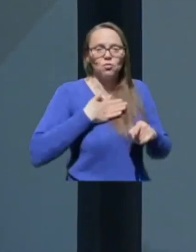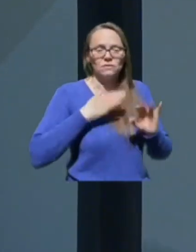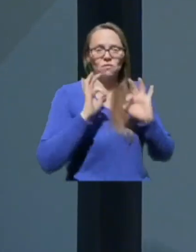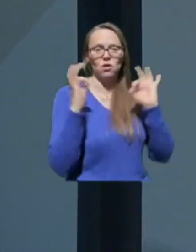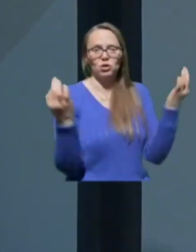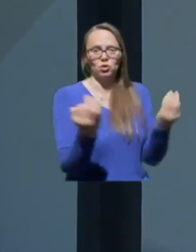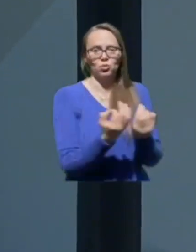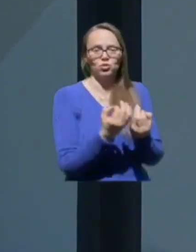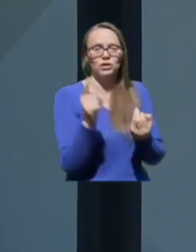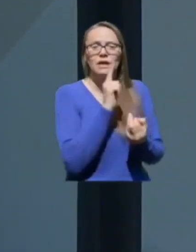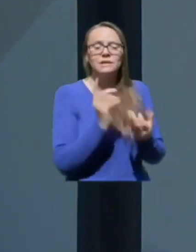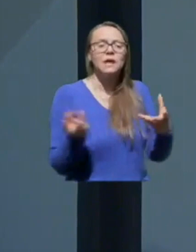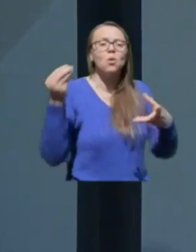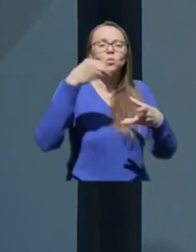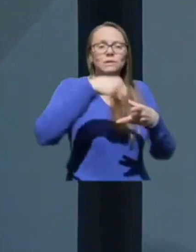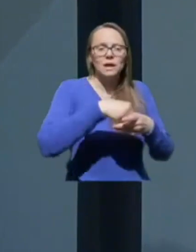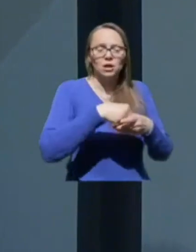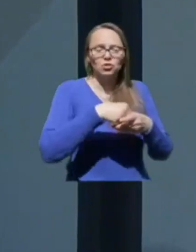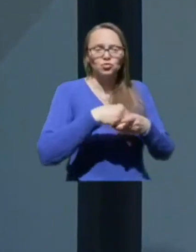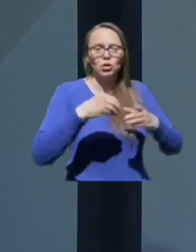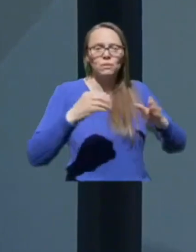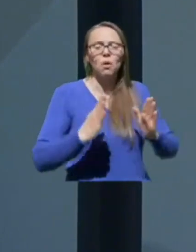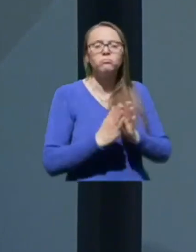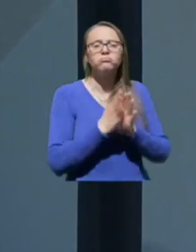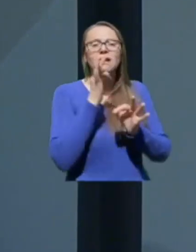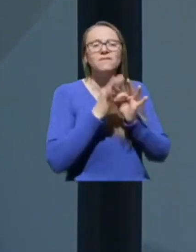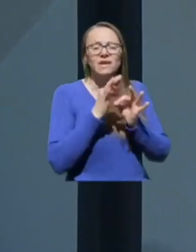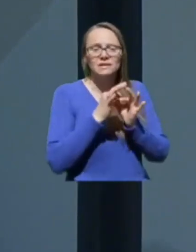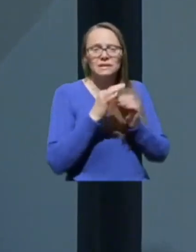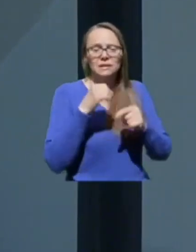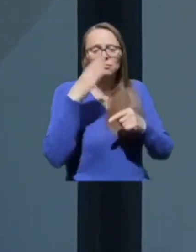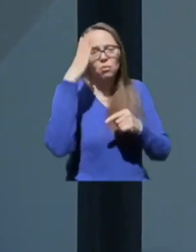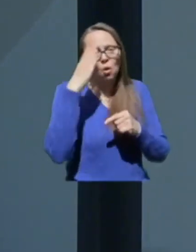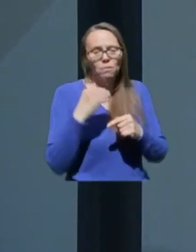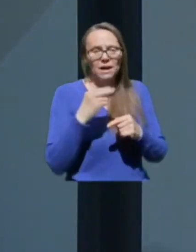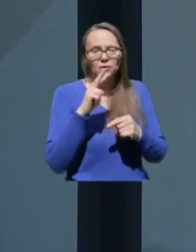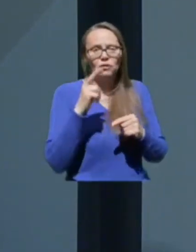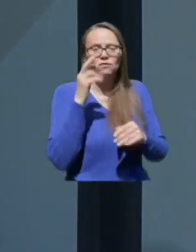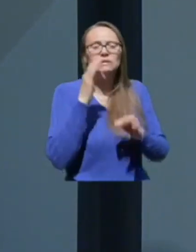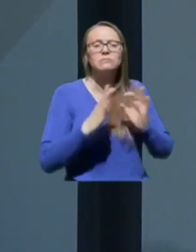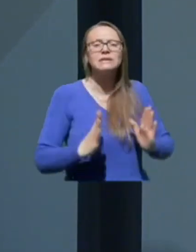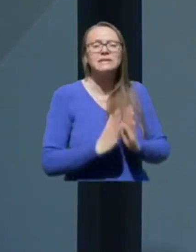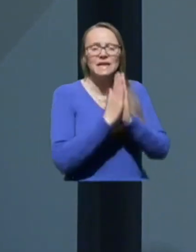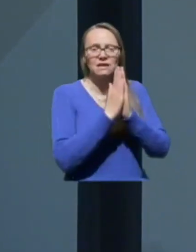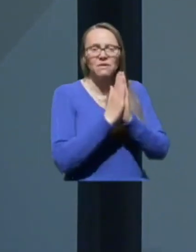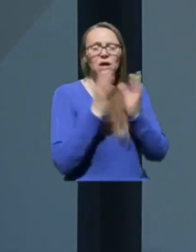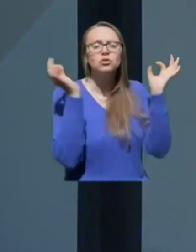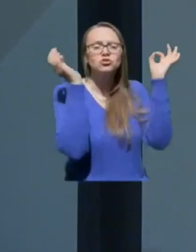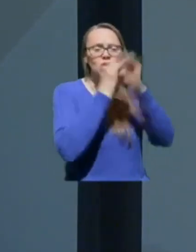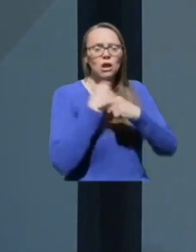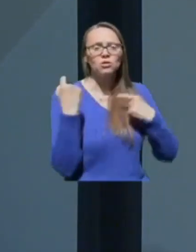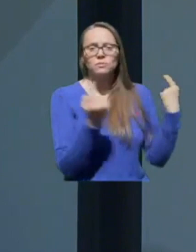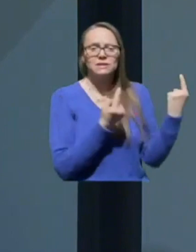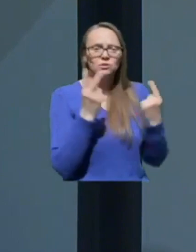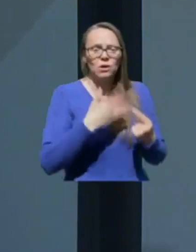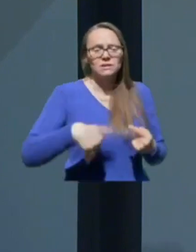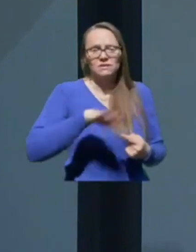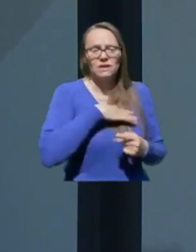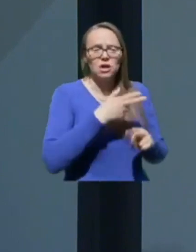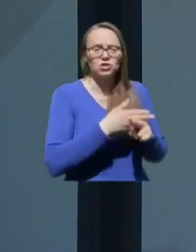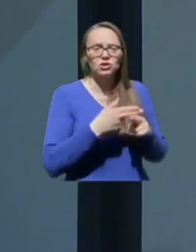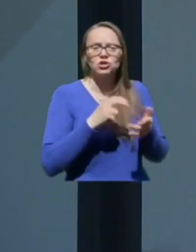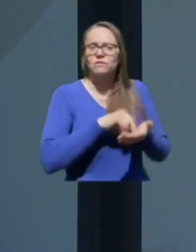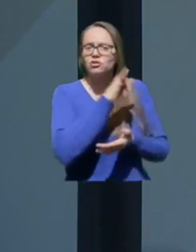in se odeležujemo verskih obredov v crkvah. Na žalost pa so razmere v naši državi še vedno